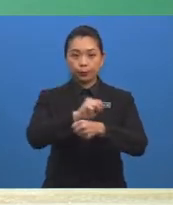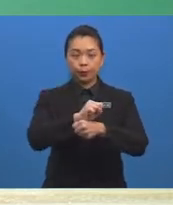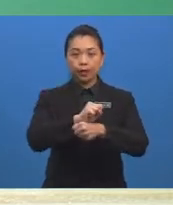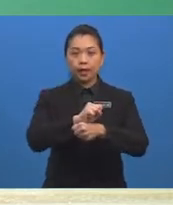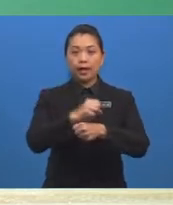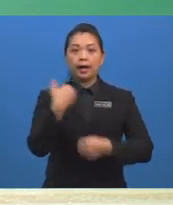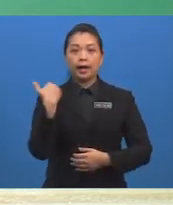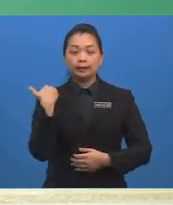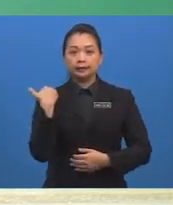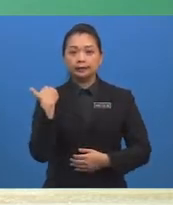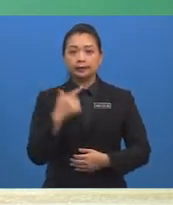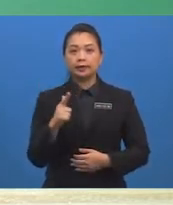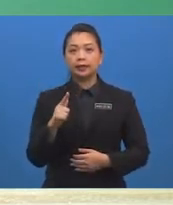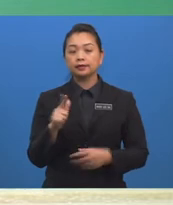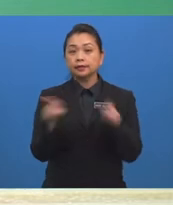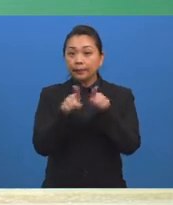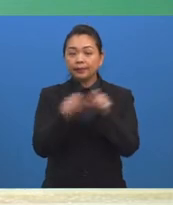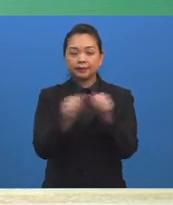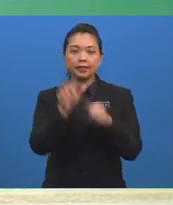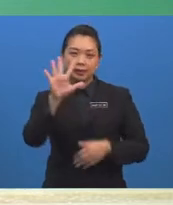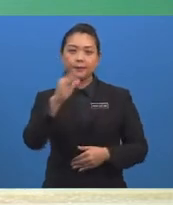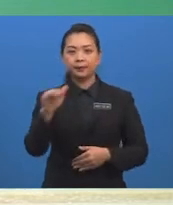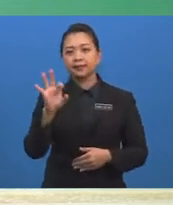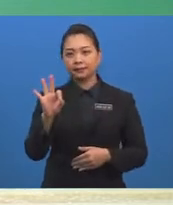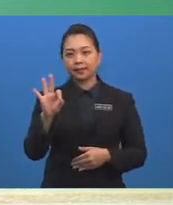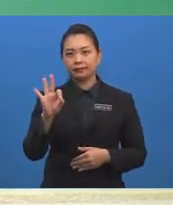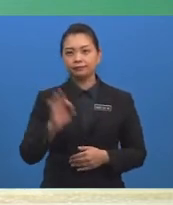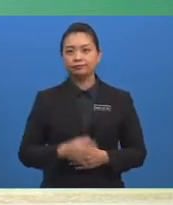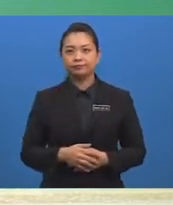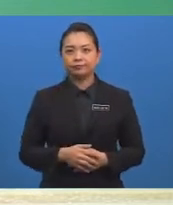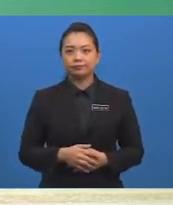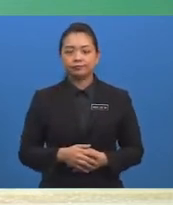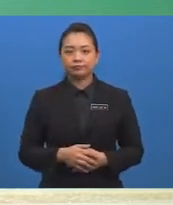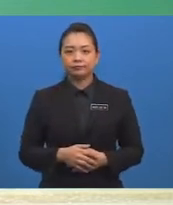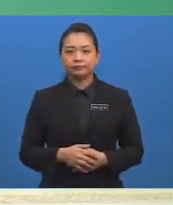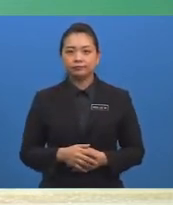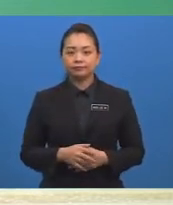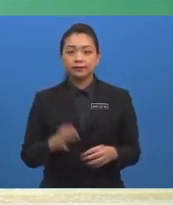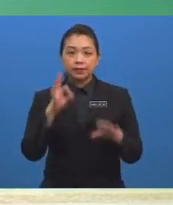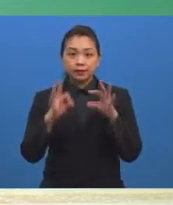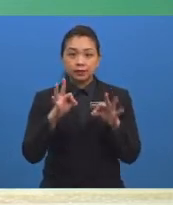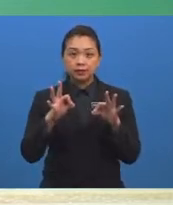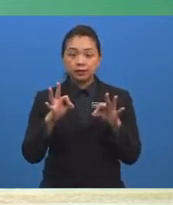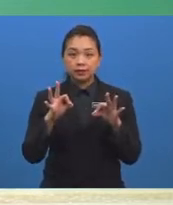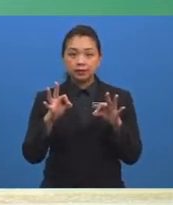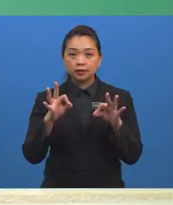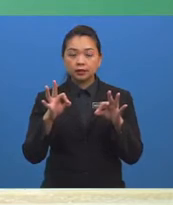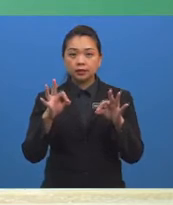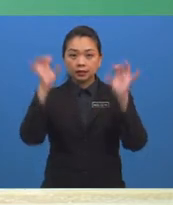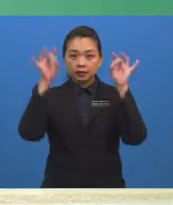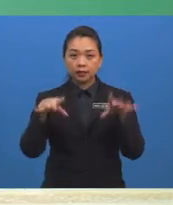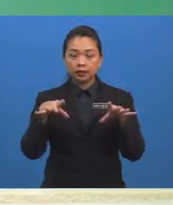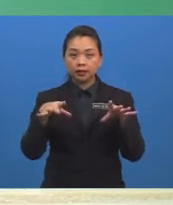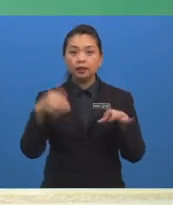bersamaan dengan lima per sembilan Jika uji kaji ini dijalankan sebanyak empat